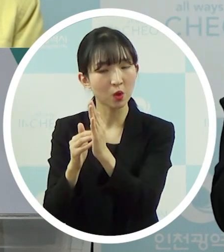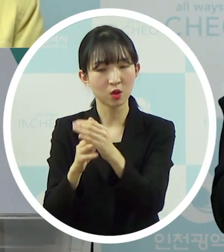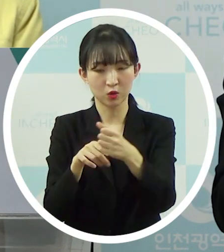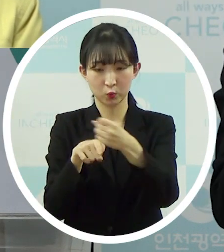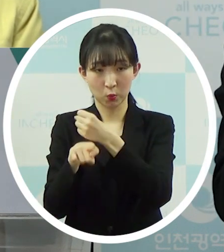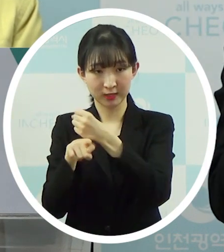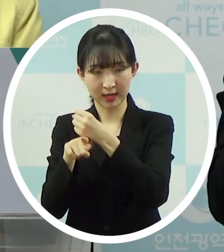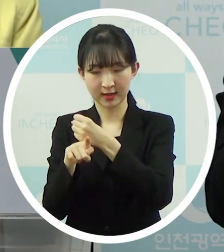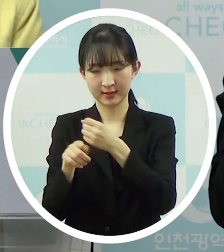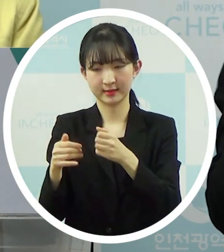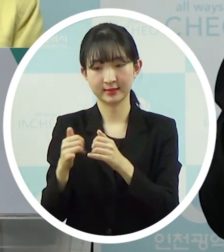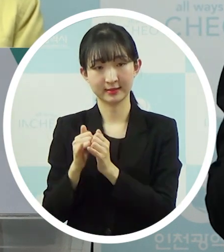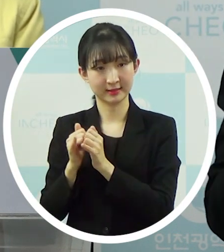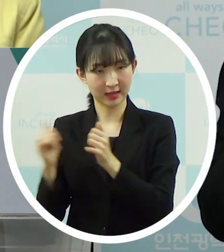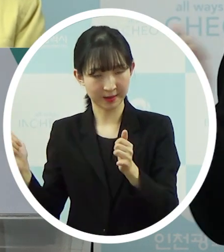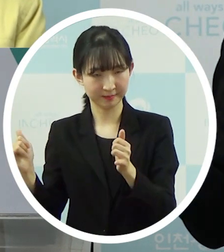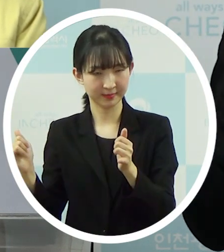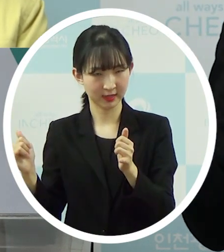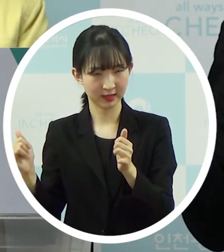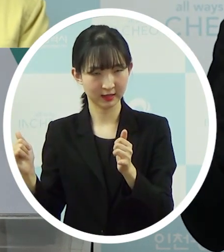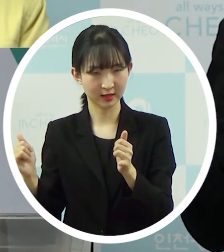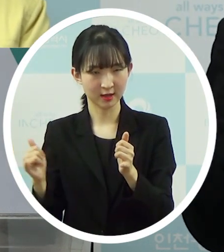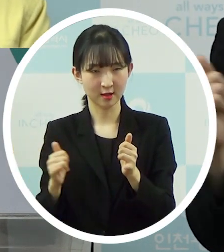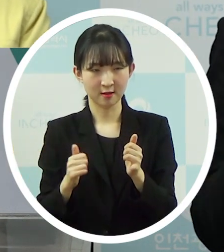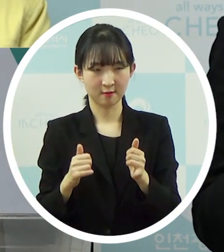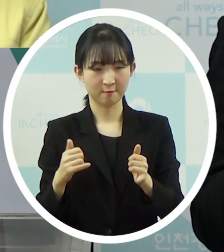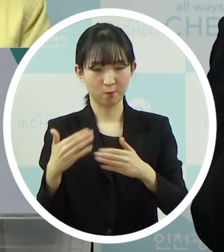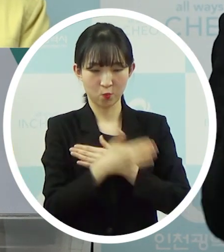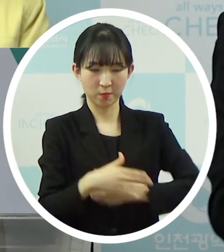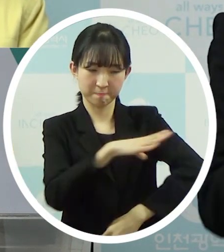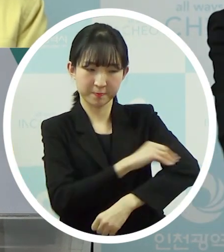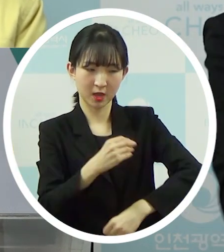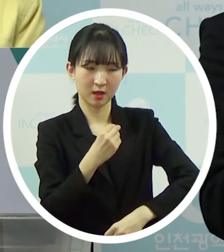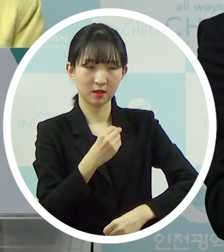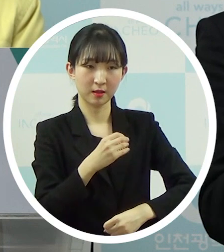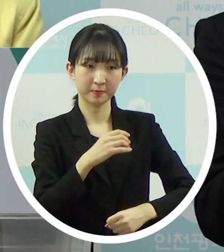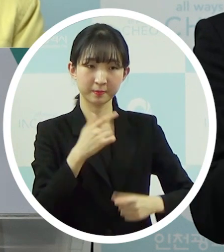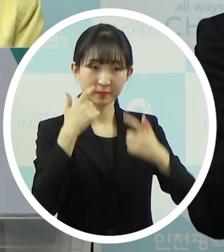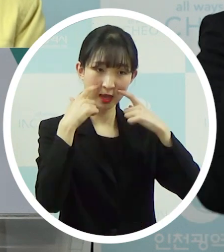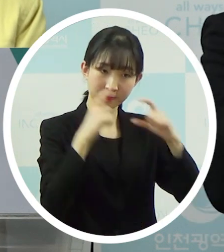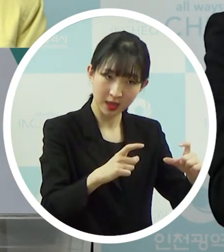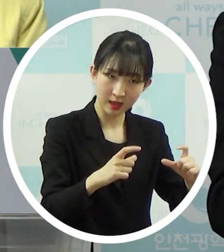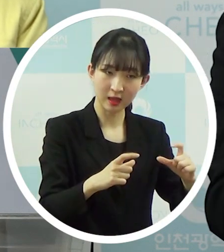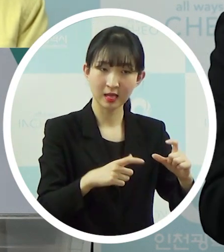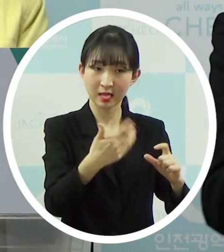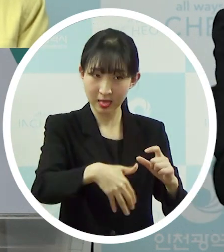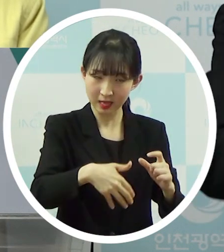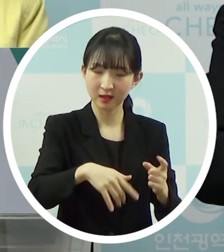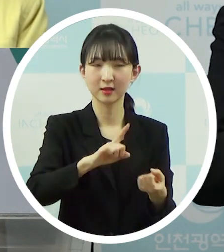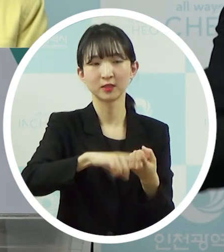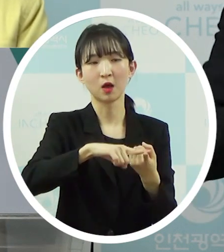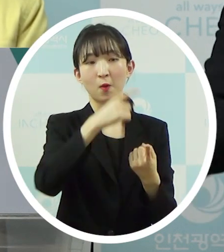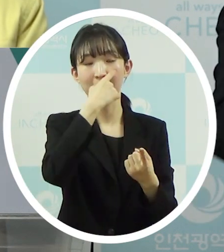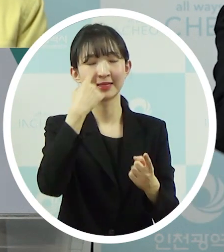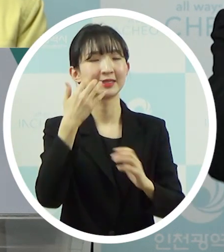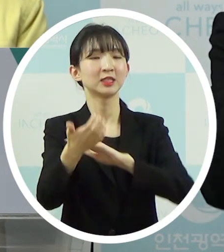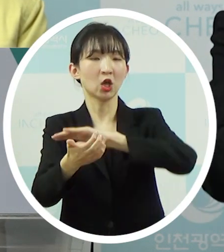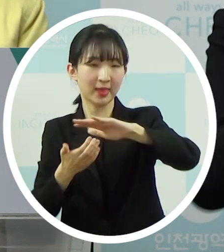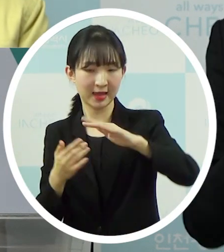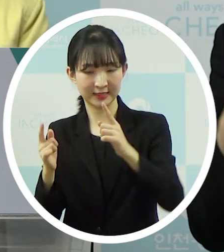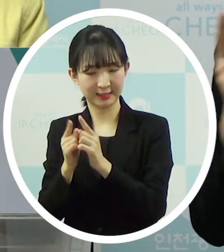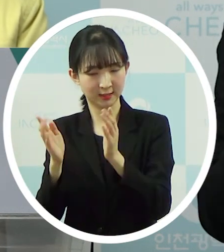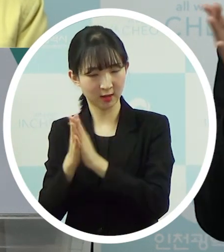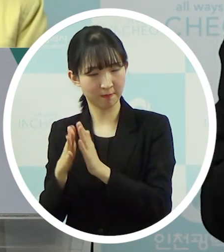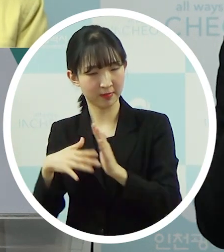역학조사관이 검체 결과 양성이나 음성 판단 전에 역학조사관이 다시 또 나가서 이거는 조사해야겠다 안